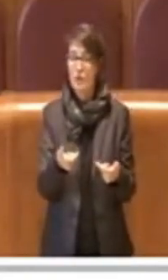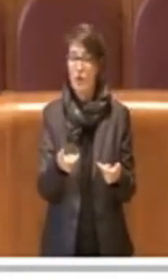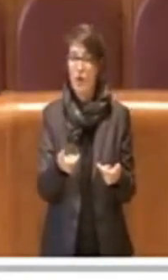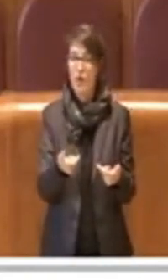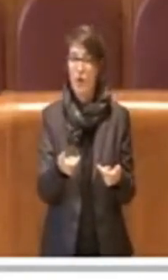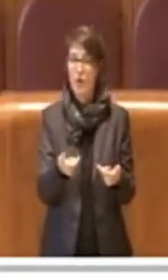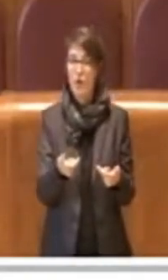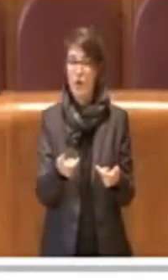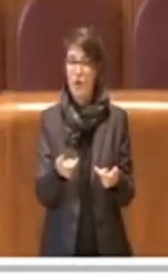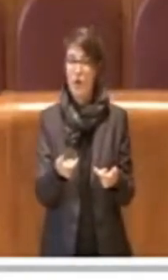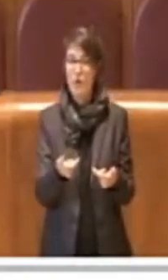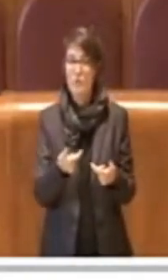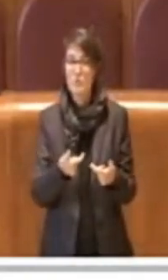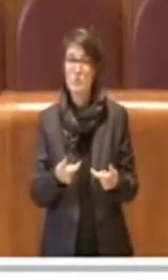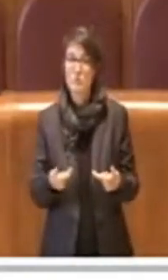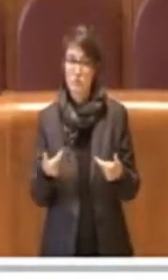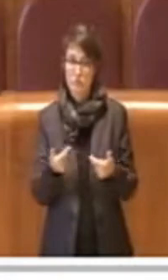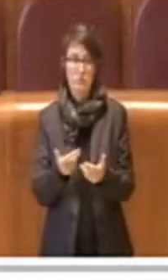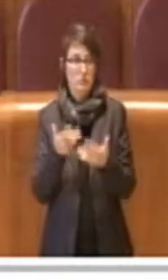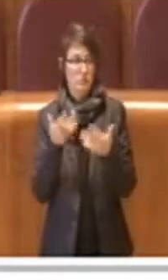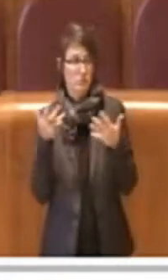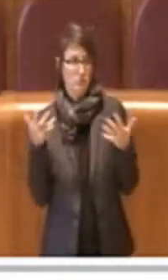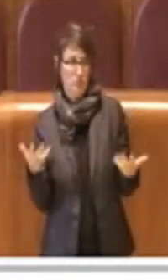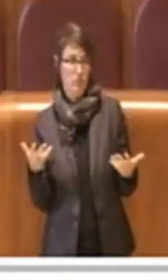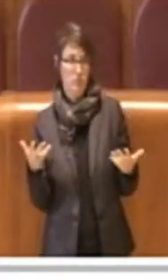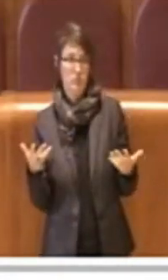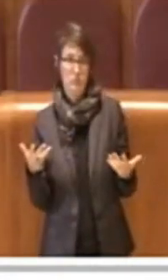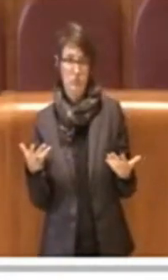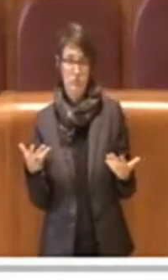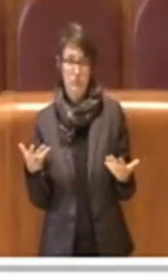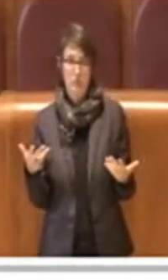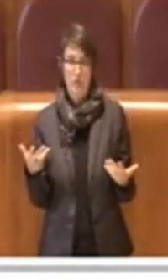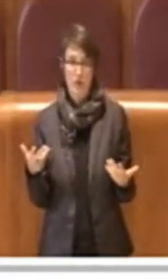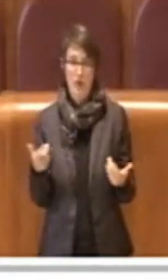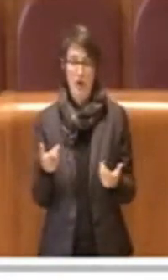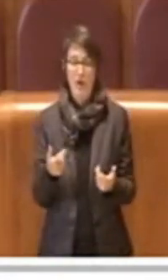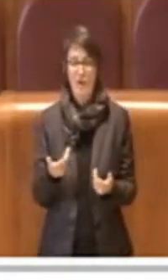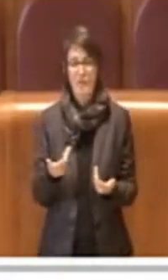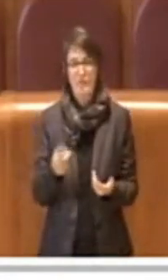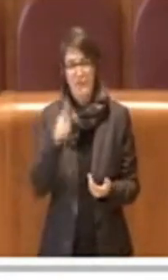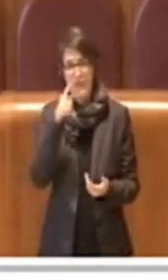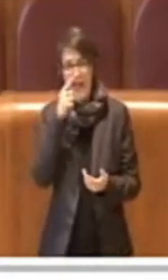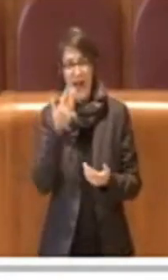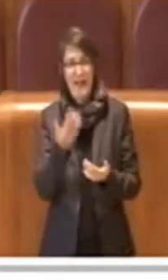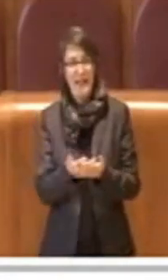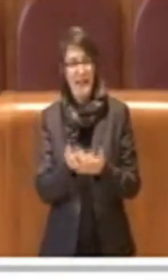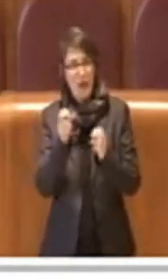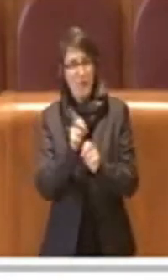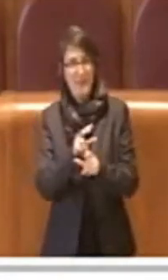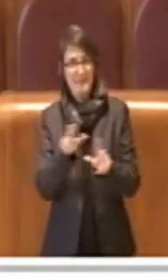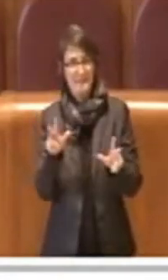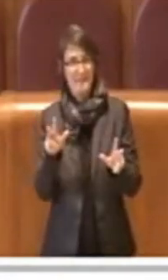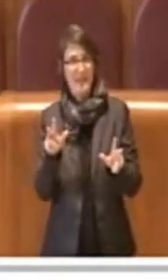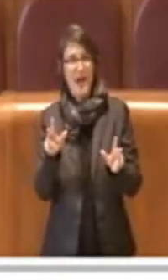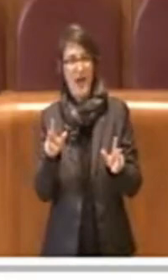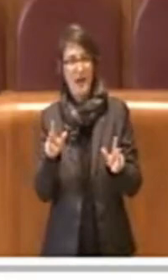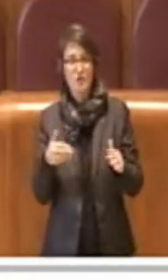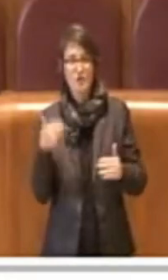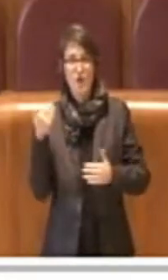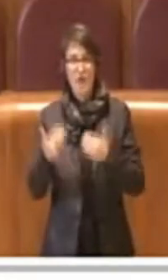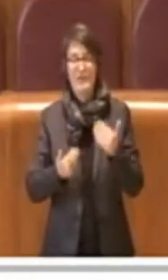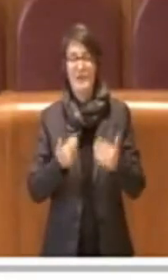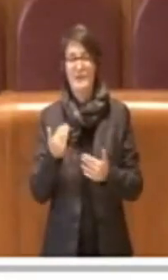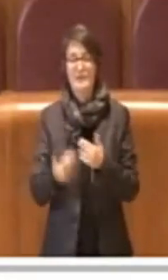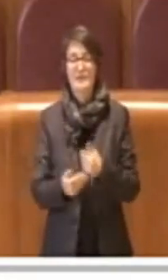ampio e importante dove poter propagare questo messaggio, soprattutto questa delibera che